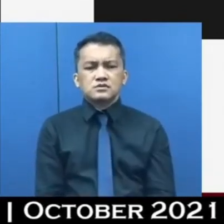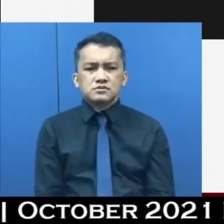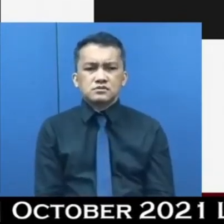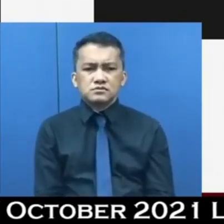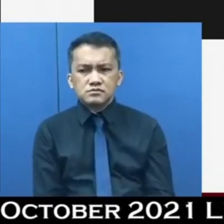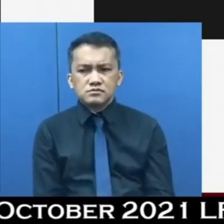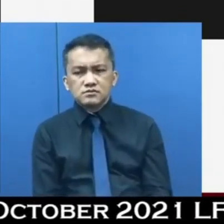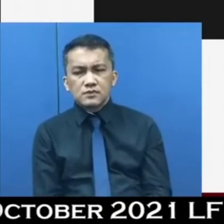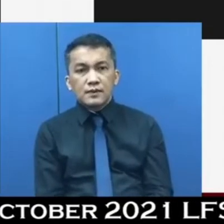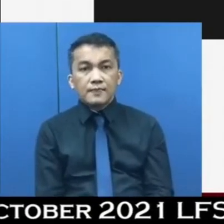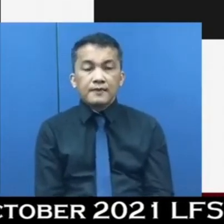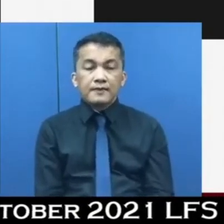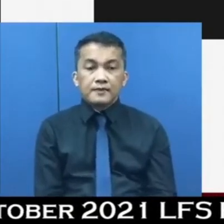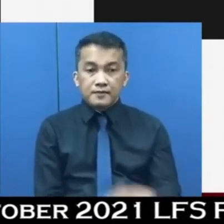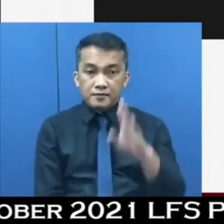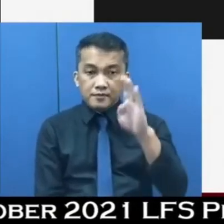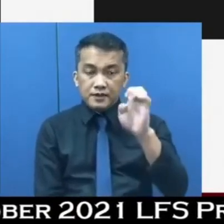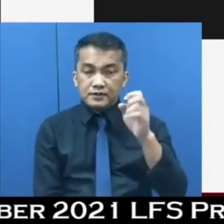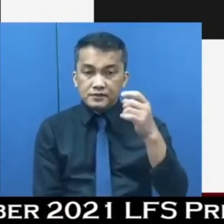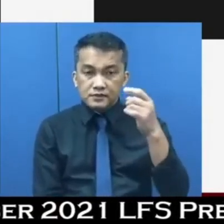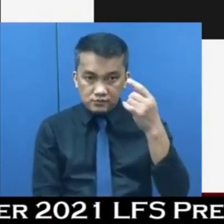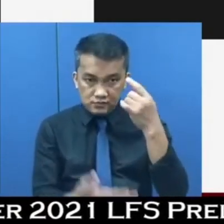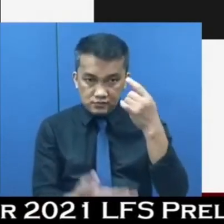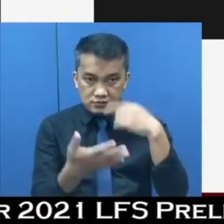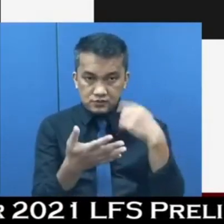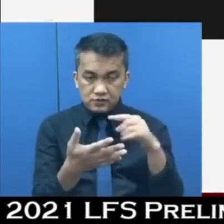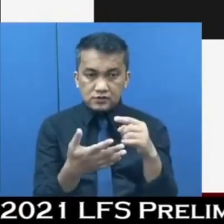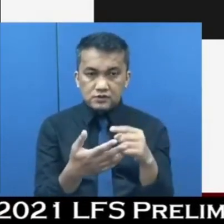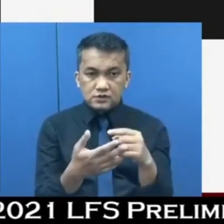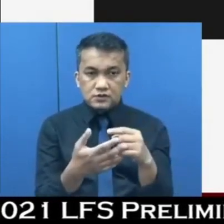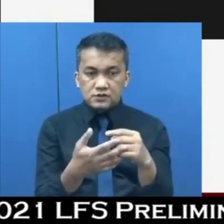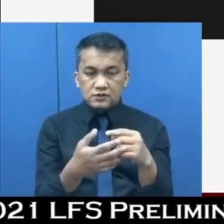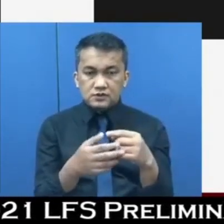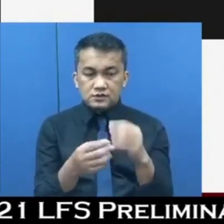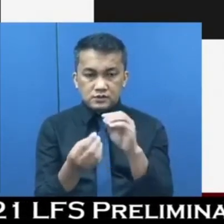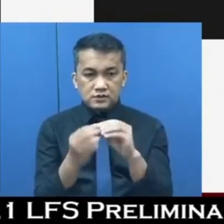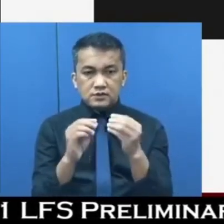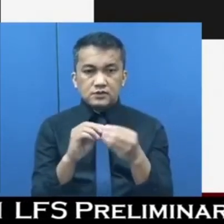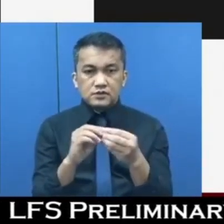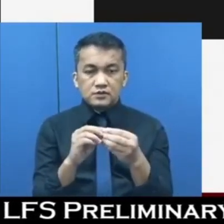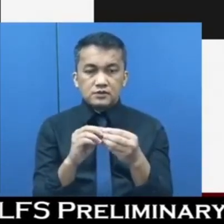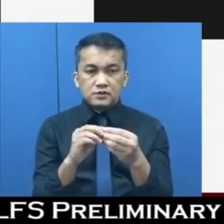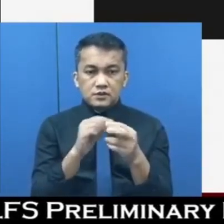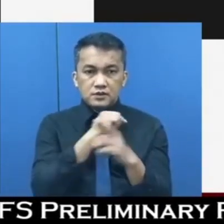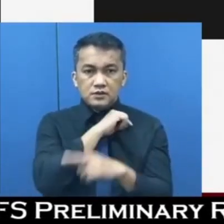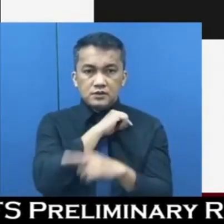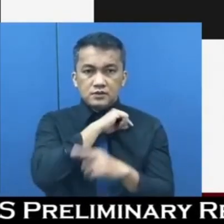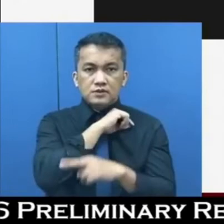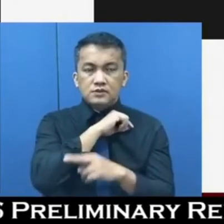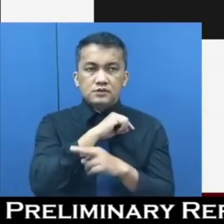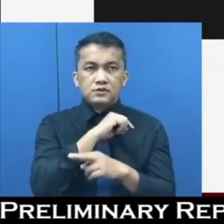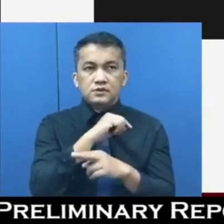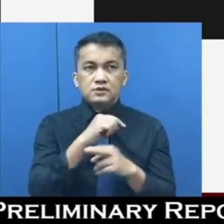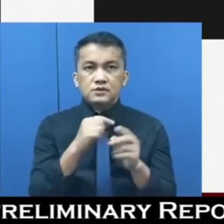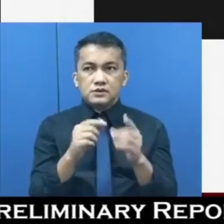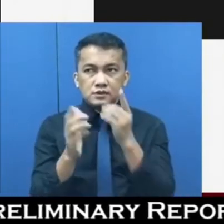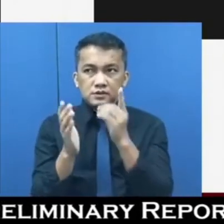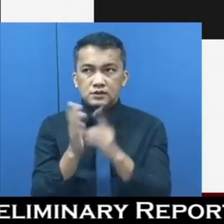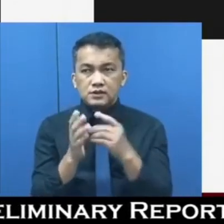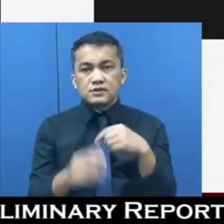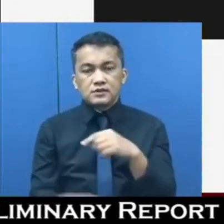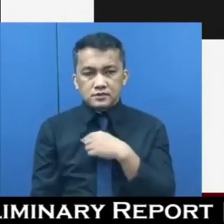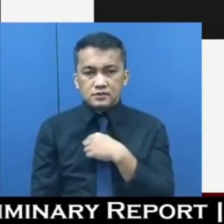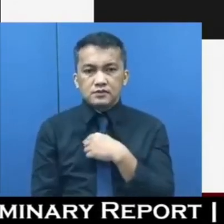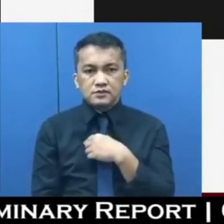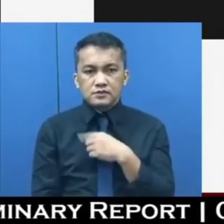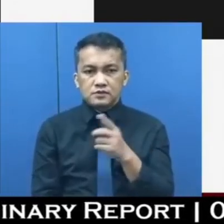ben we'll check on the figures yung regional data natin and